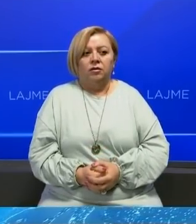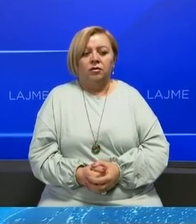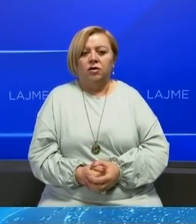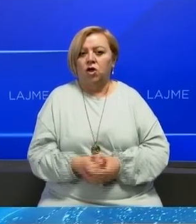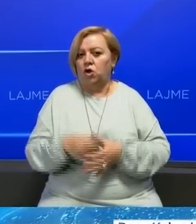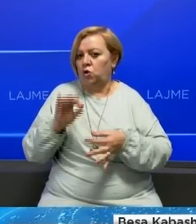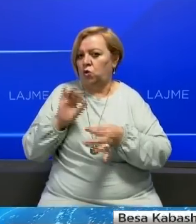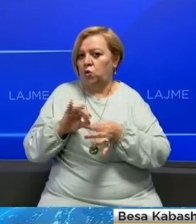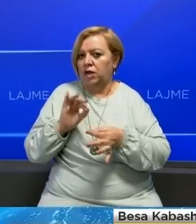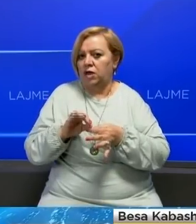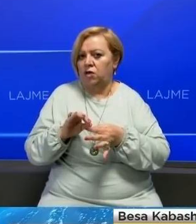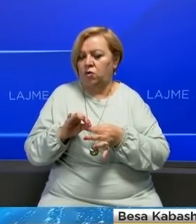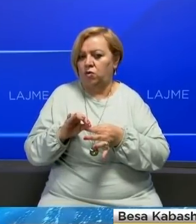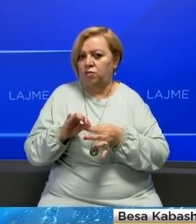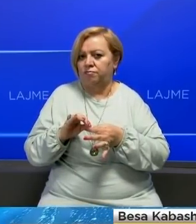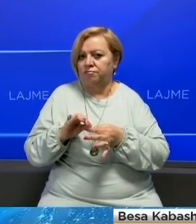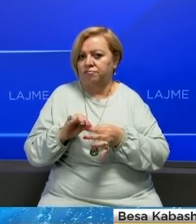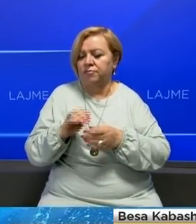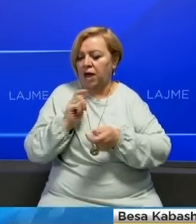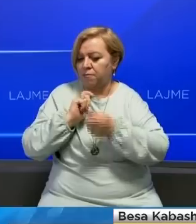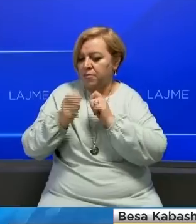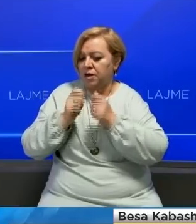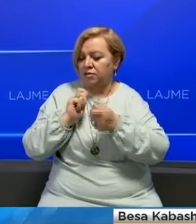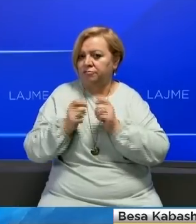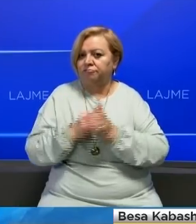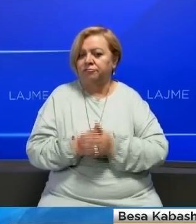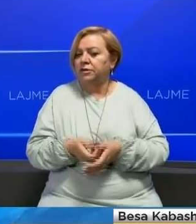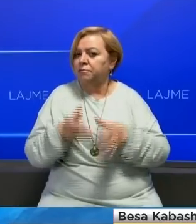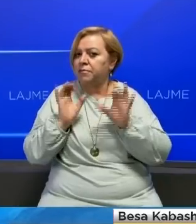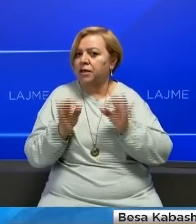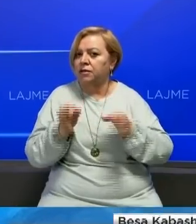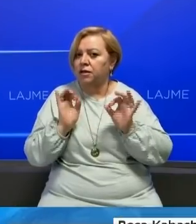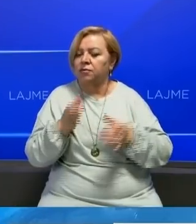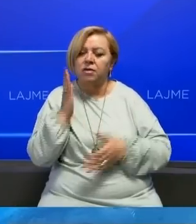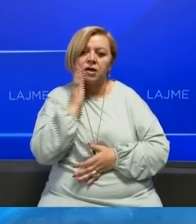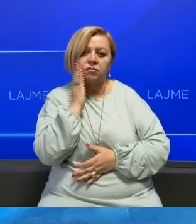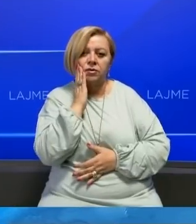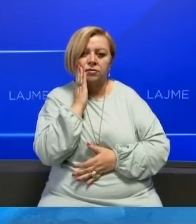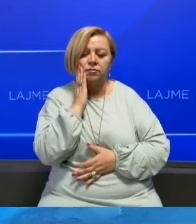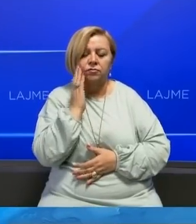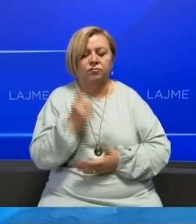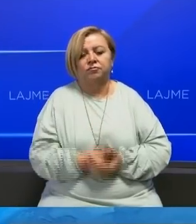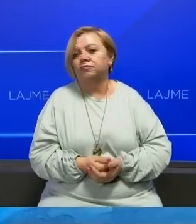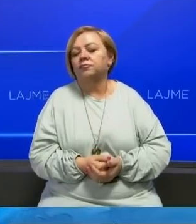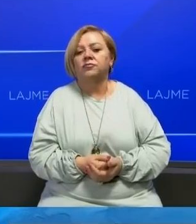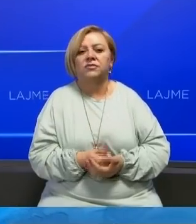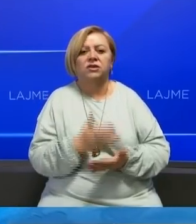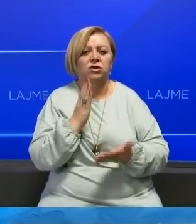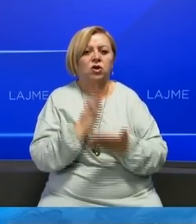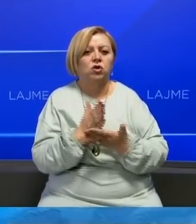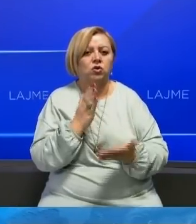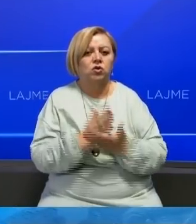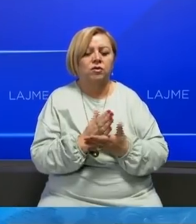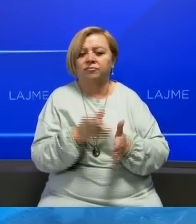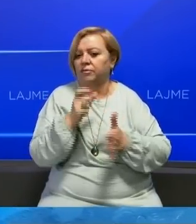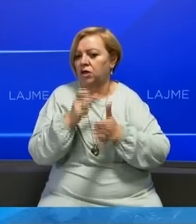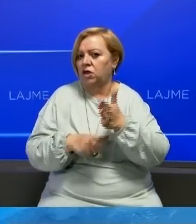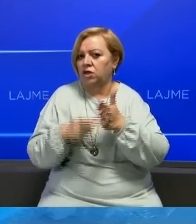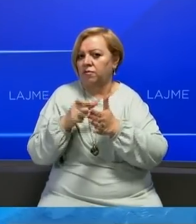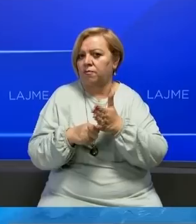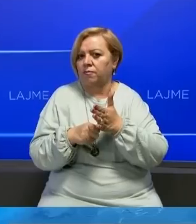ruajtë mardonje në speciali që ka me shumë bëhatë, por edhe si do mos duke u antarësu